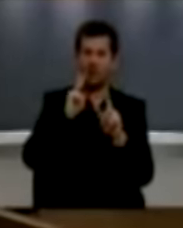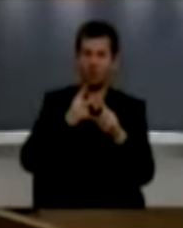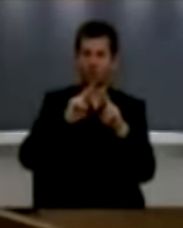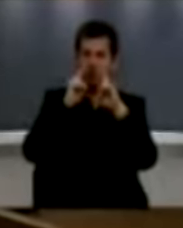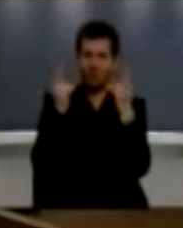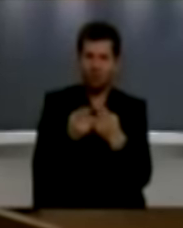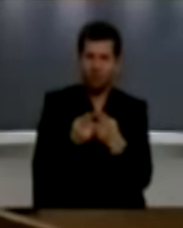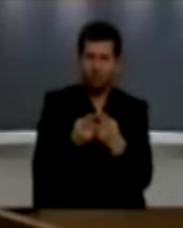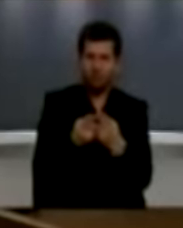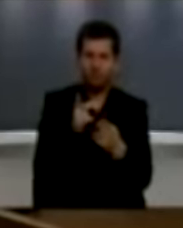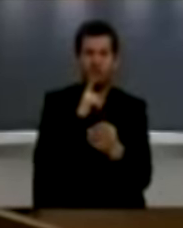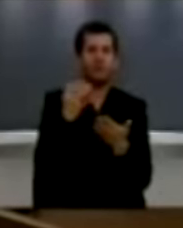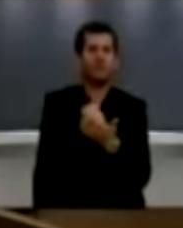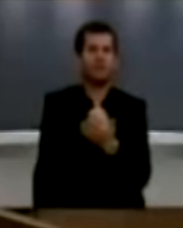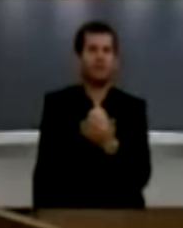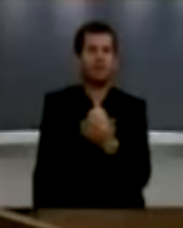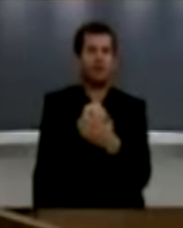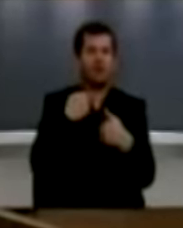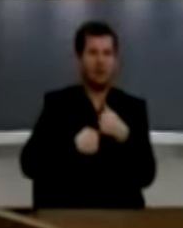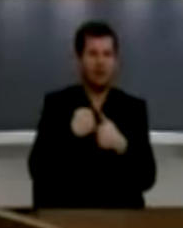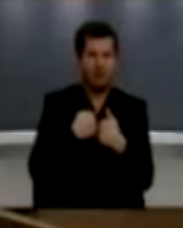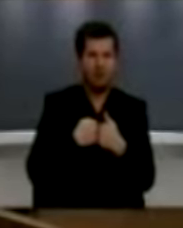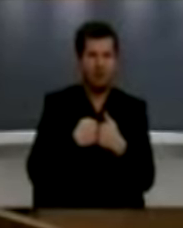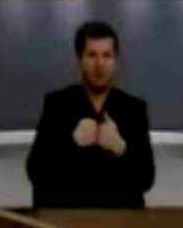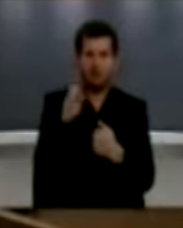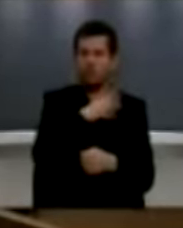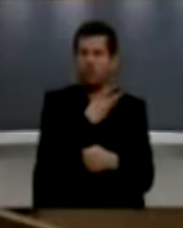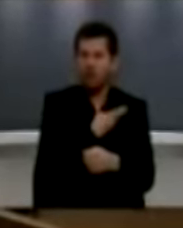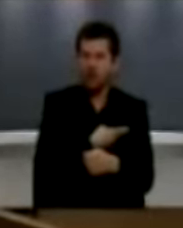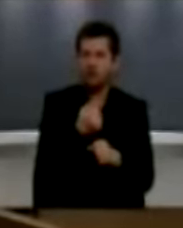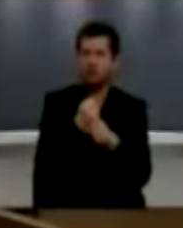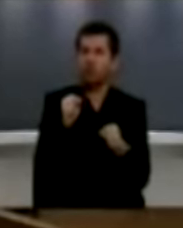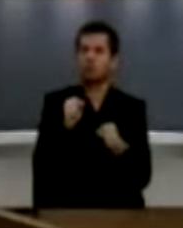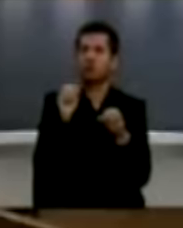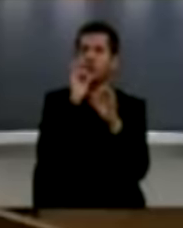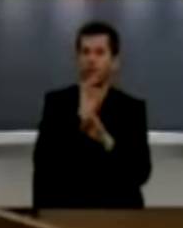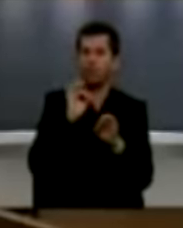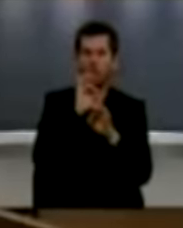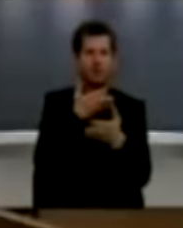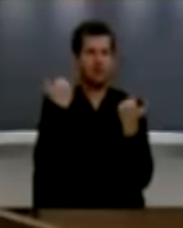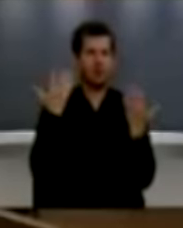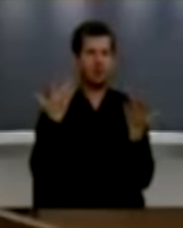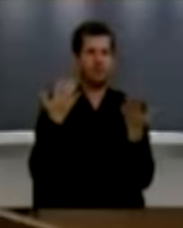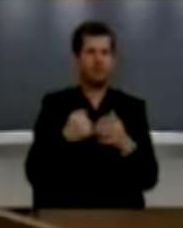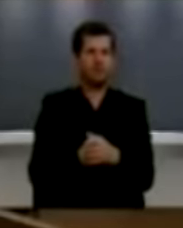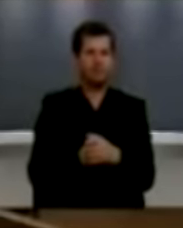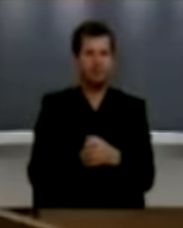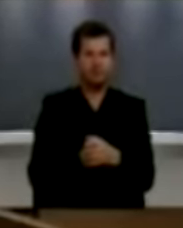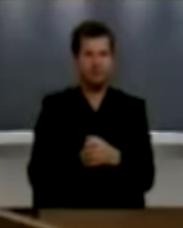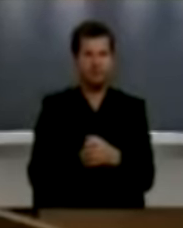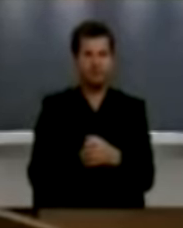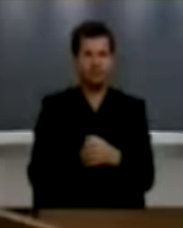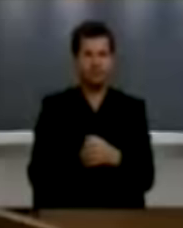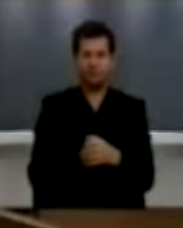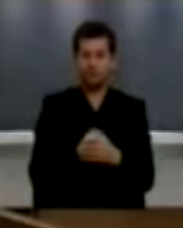do të deltëse kemi fitu ljuftër me krim. Asë Kroatë, asë Boshnjakët, asë kushtjetër nuk e ka atëhijen biveti. Me një